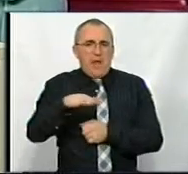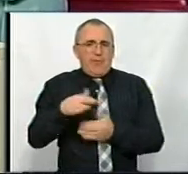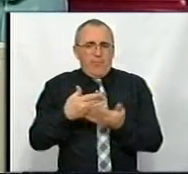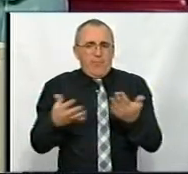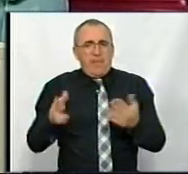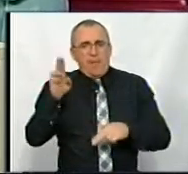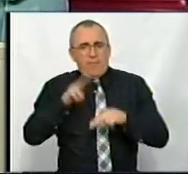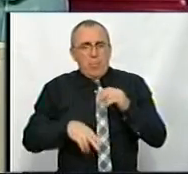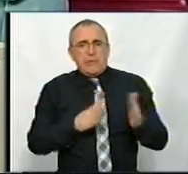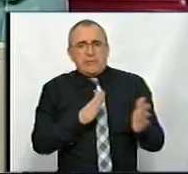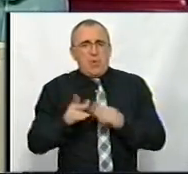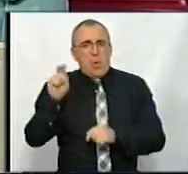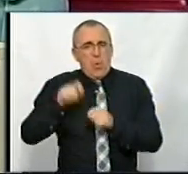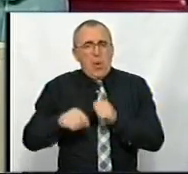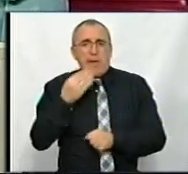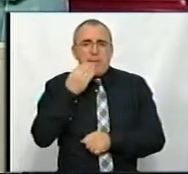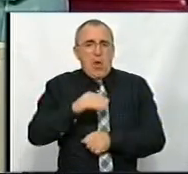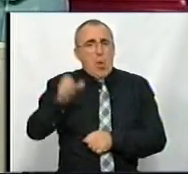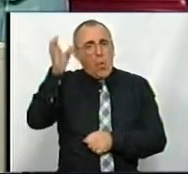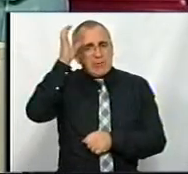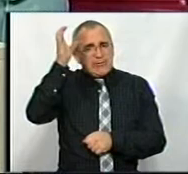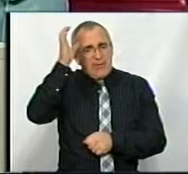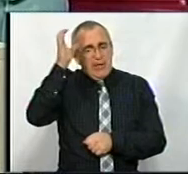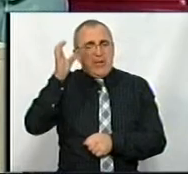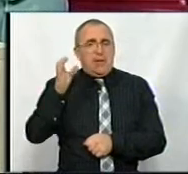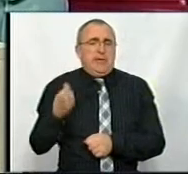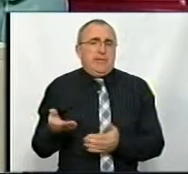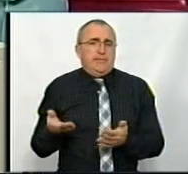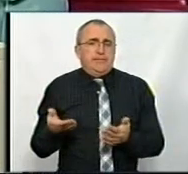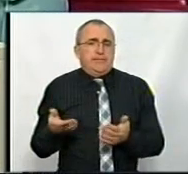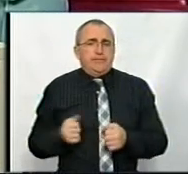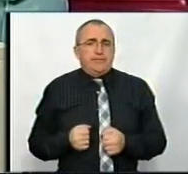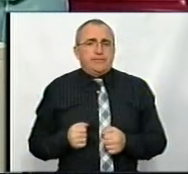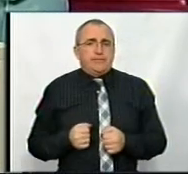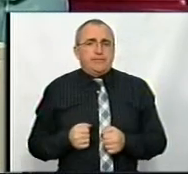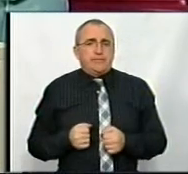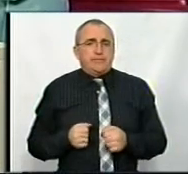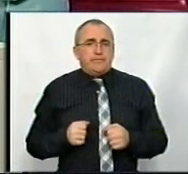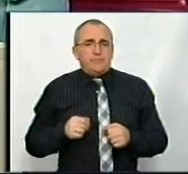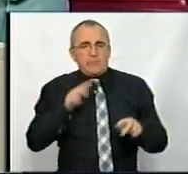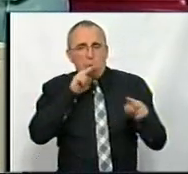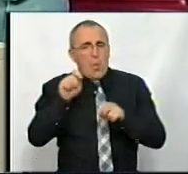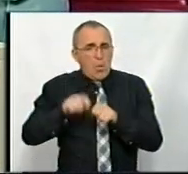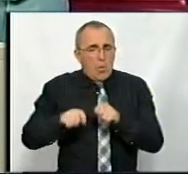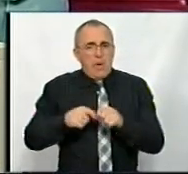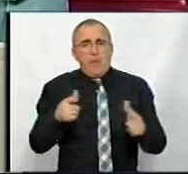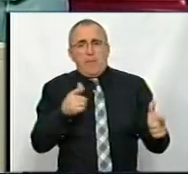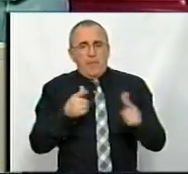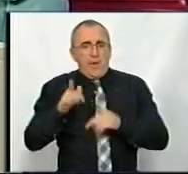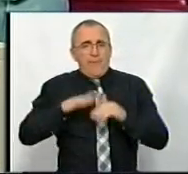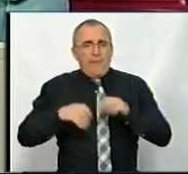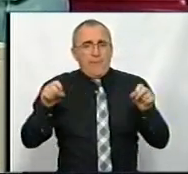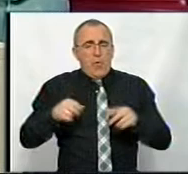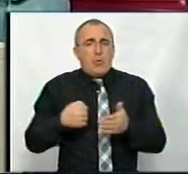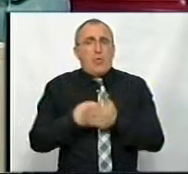вибудувати систему контролю якості освіти, і сесійного контролю, і саме головне підготовки фахівців